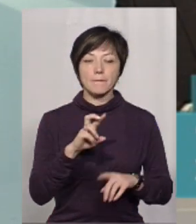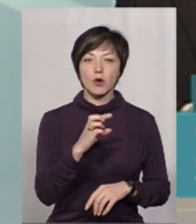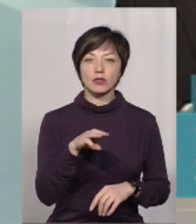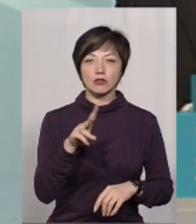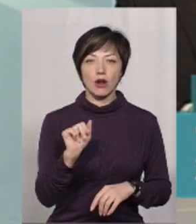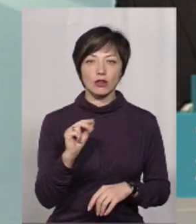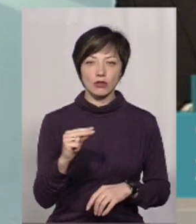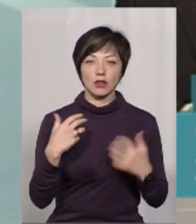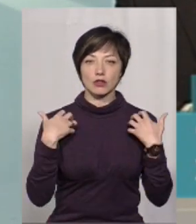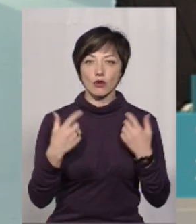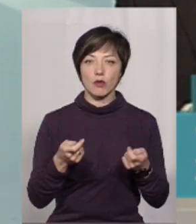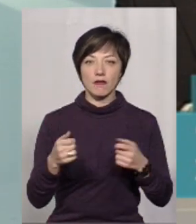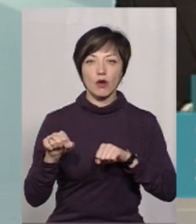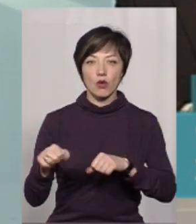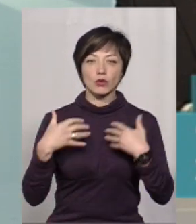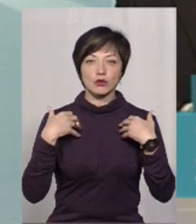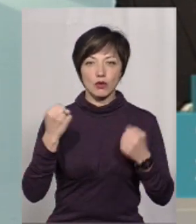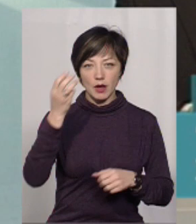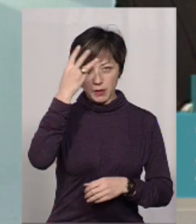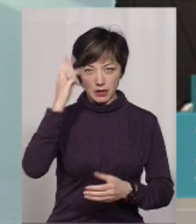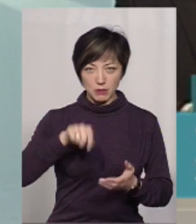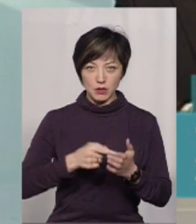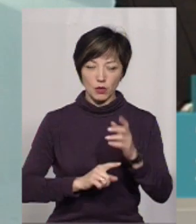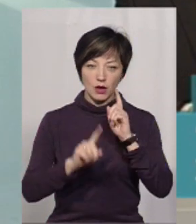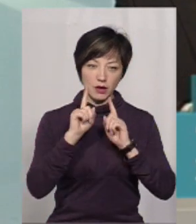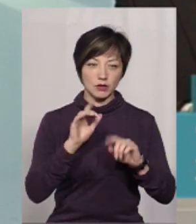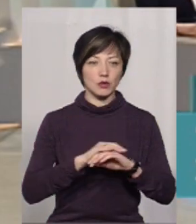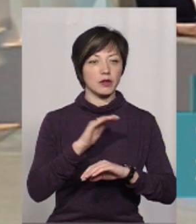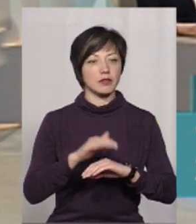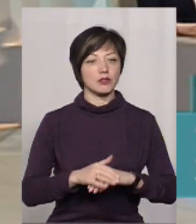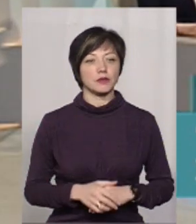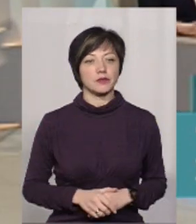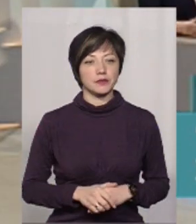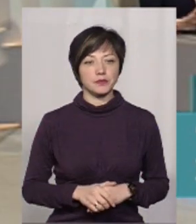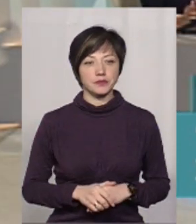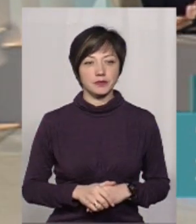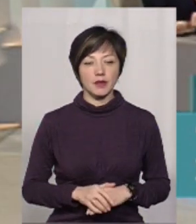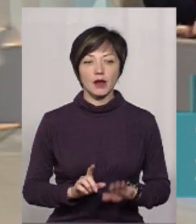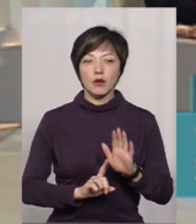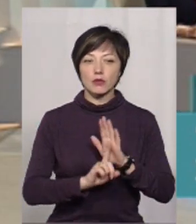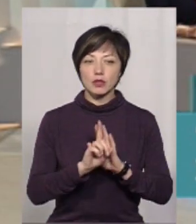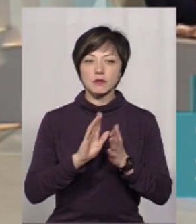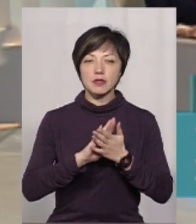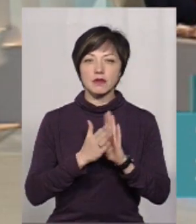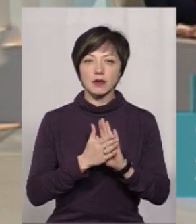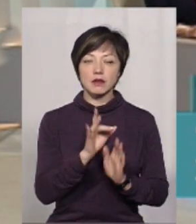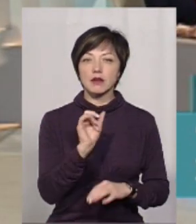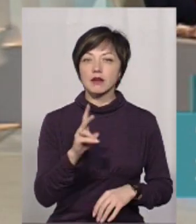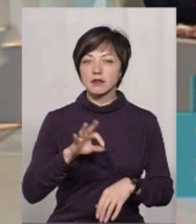начальник управління охорони здоров'я Хмельницької міської ради. Доброго вважаю. Почнімо з ситуації з